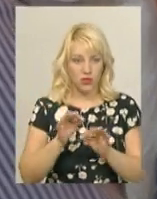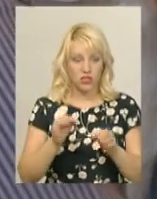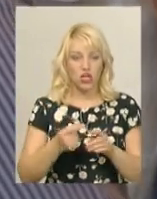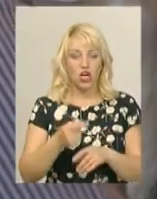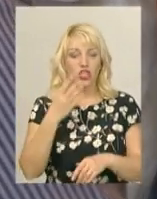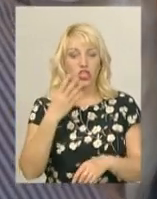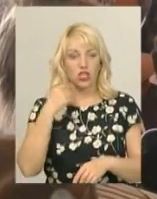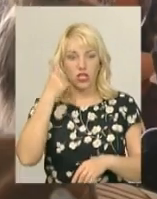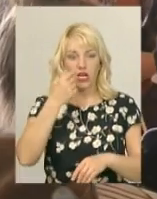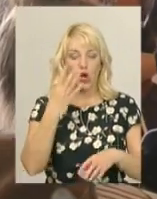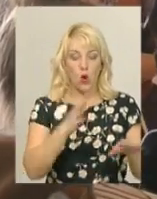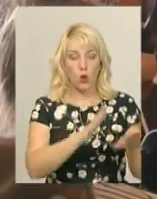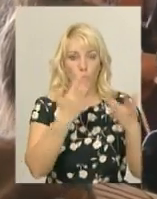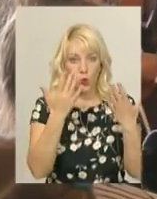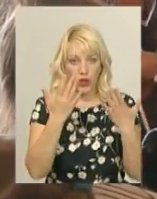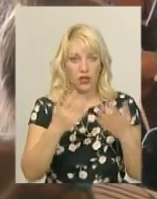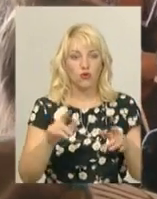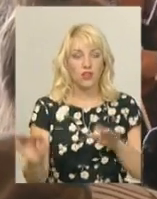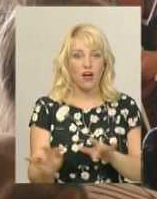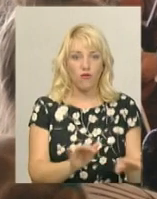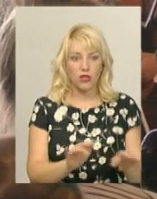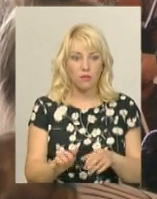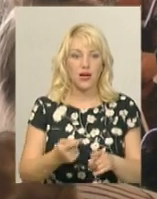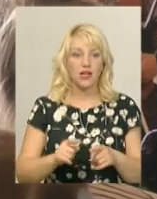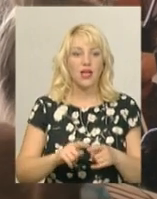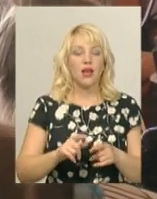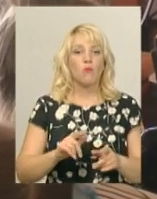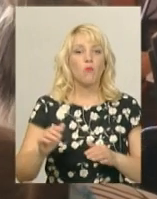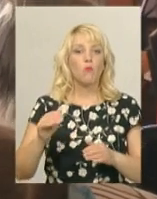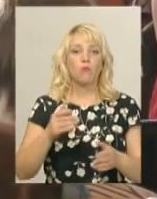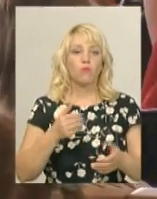фортепіано вони зіграли «Подорож в небеса» Володимира Сапожнікова.